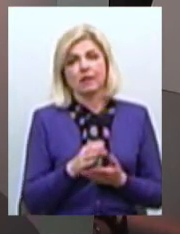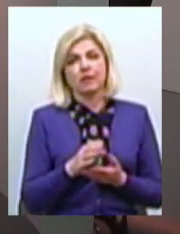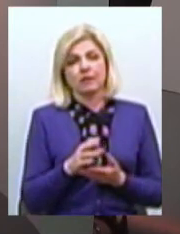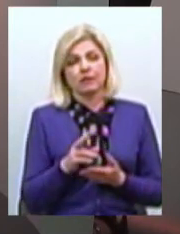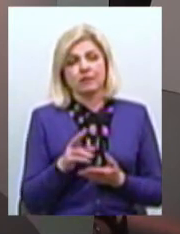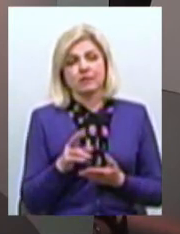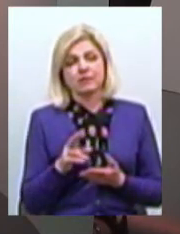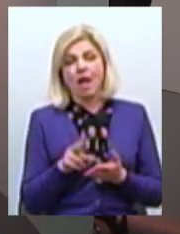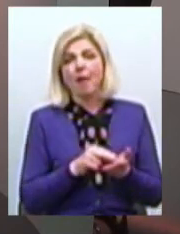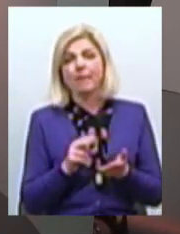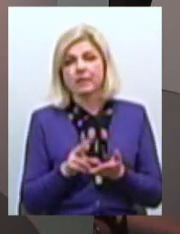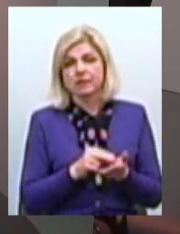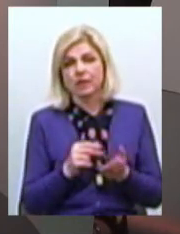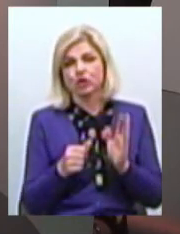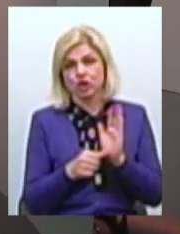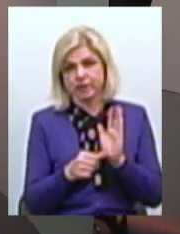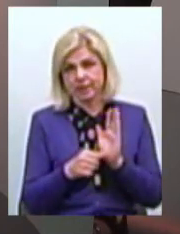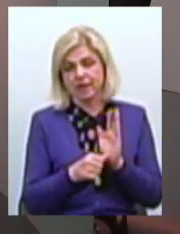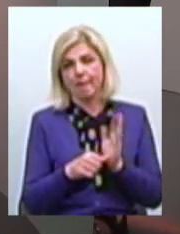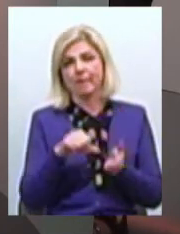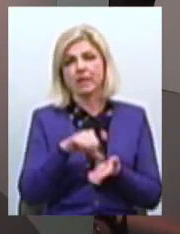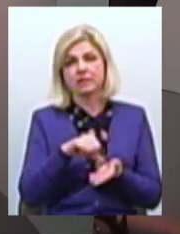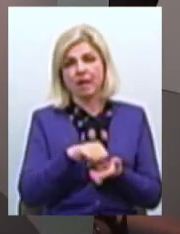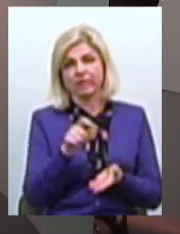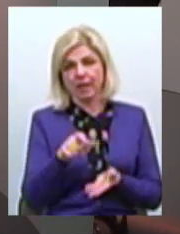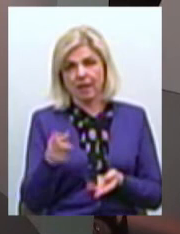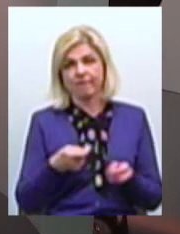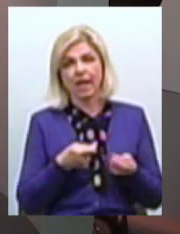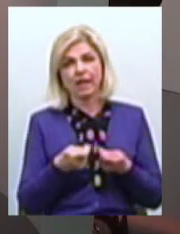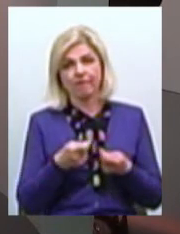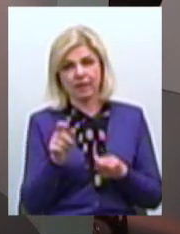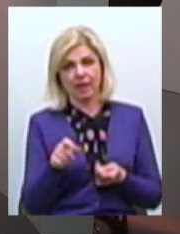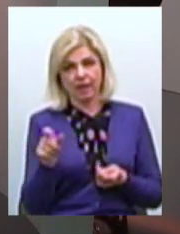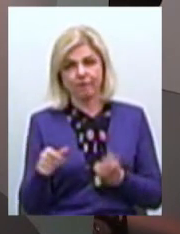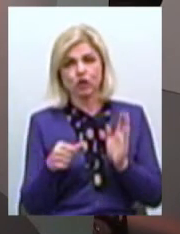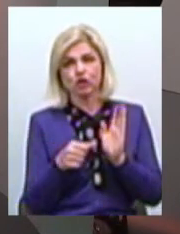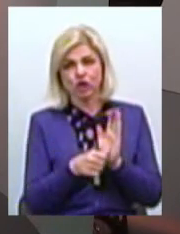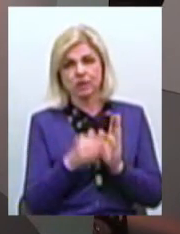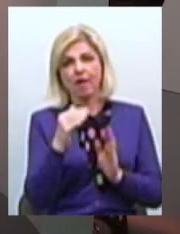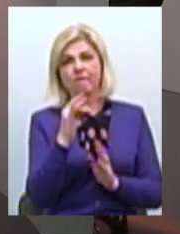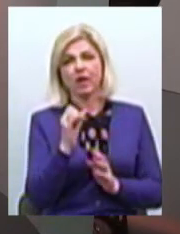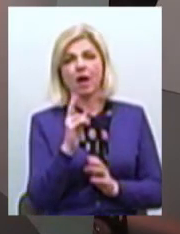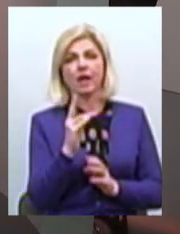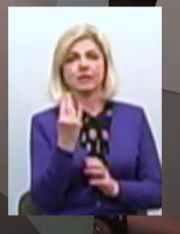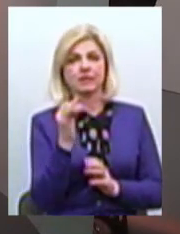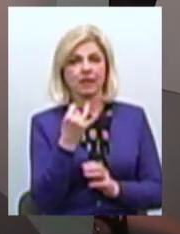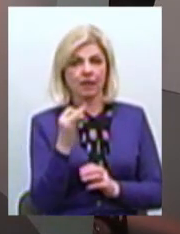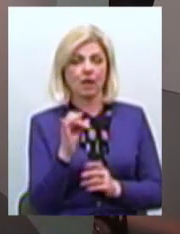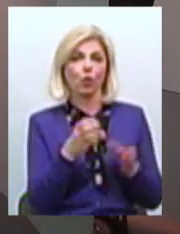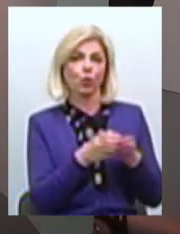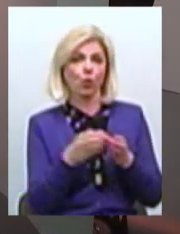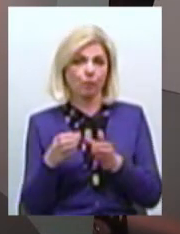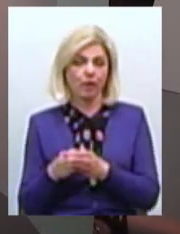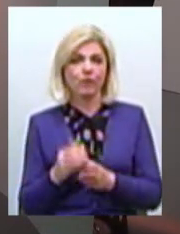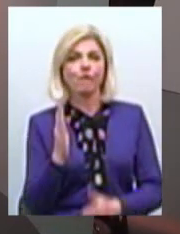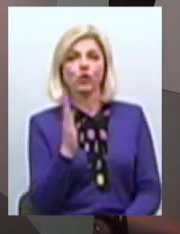з них Представників і керівників Шести фракцій і груп Будь ласка Володимир